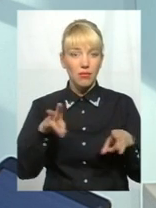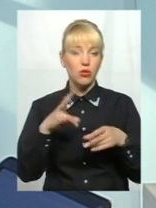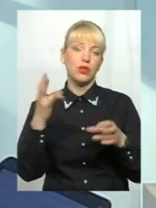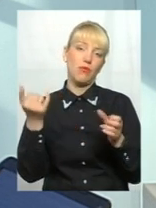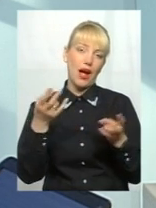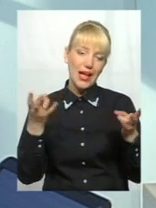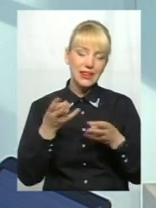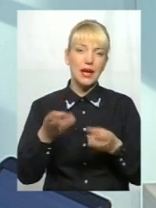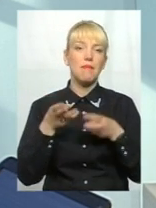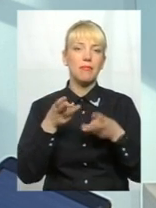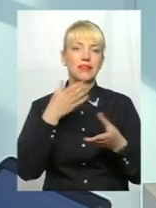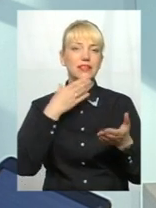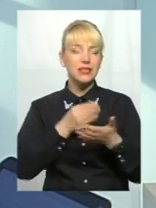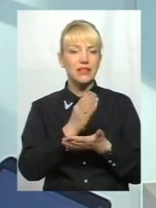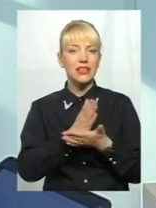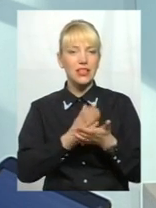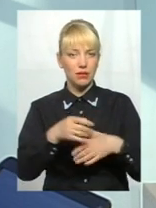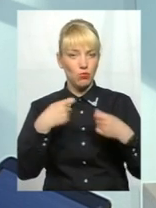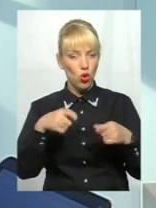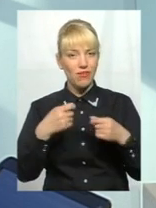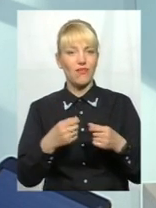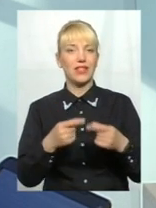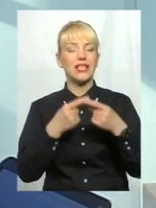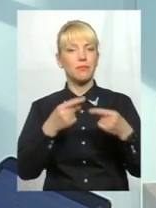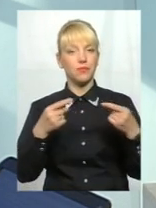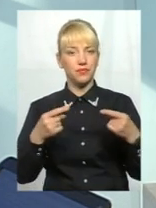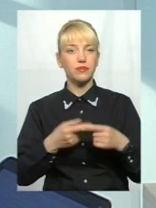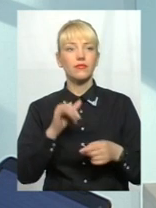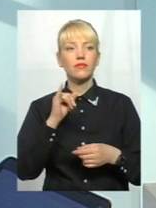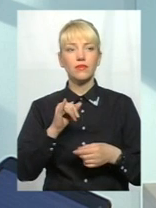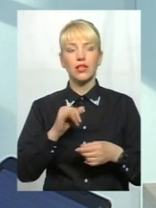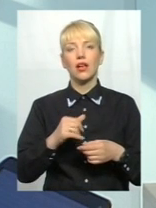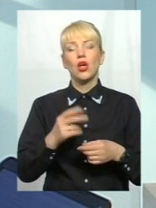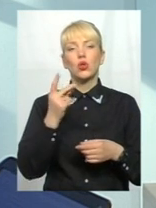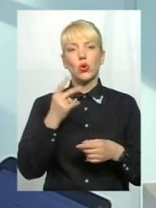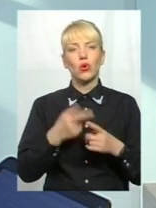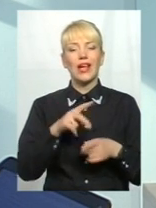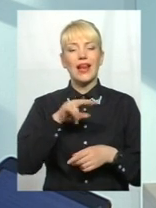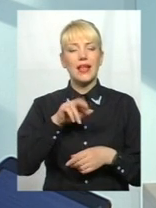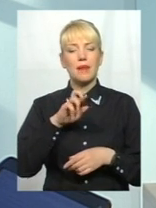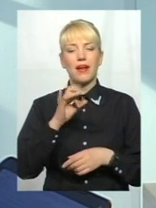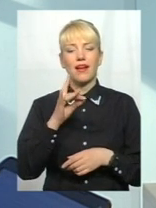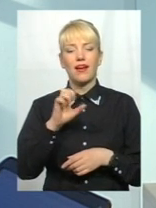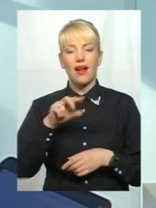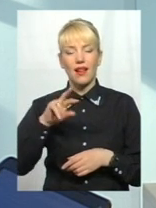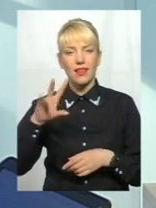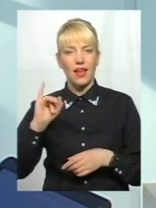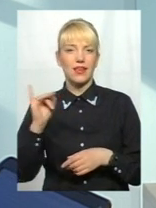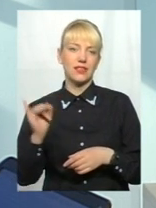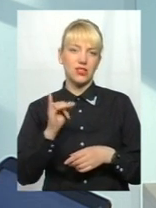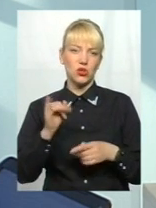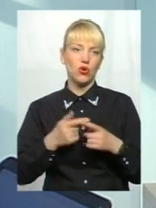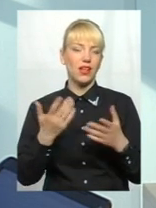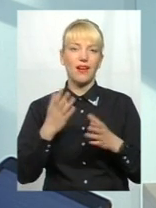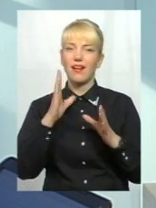Тому друга доктрина. Взяти на озброєння МВФ-овська ліберальна історія, яка, на мою думку, вже неефективна, як мінімум